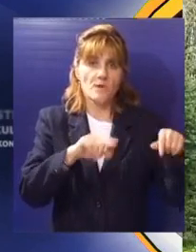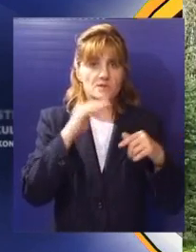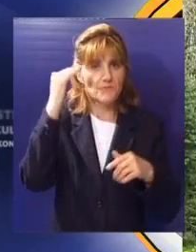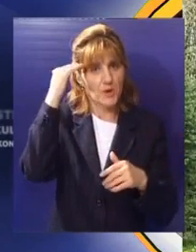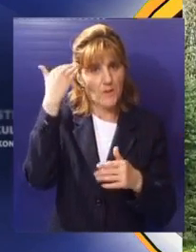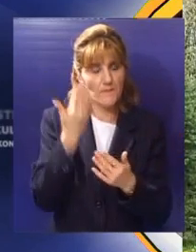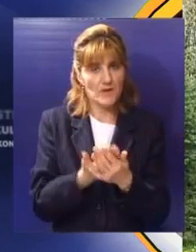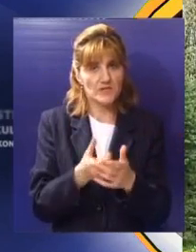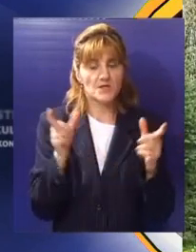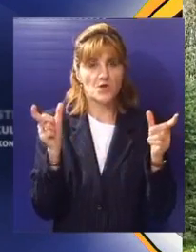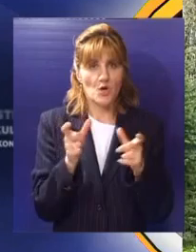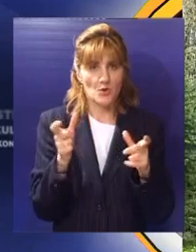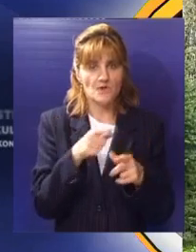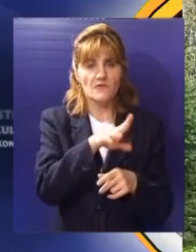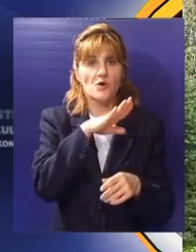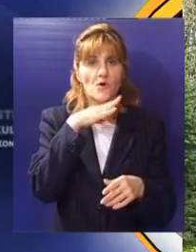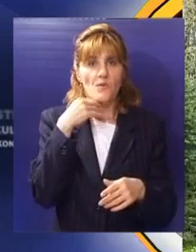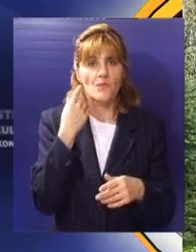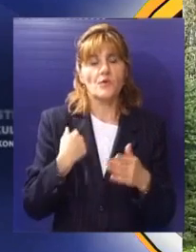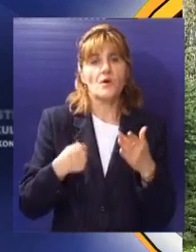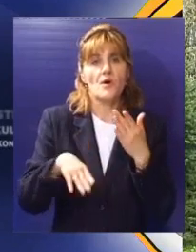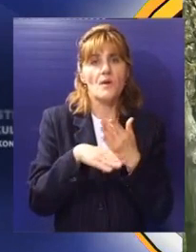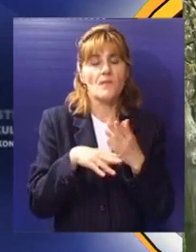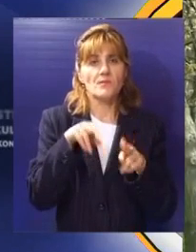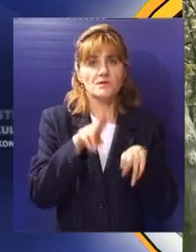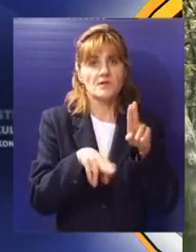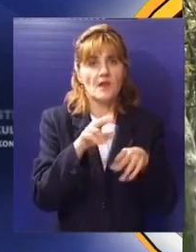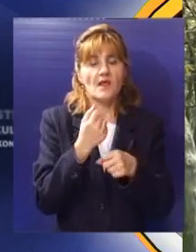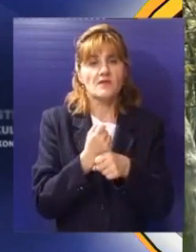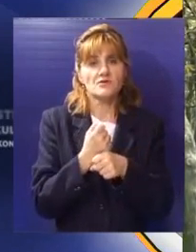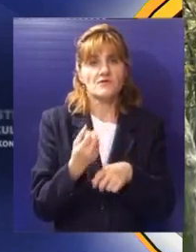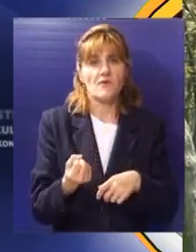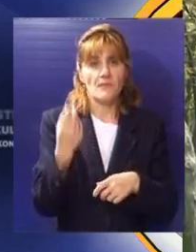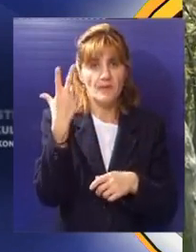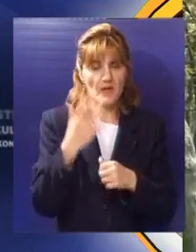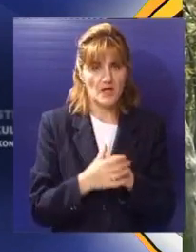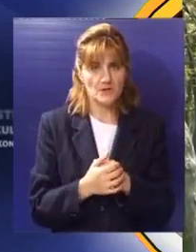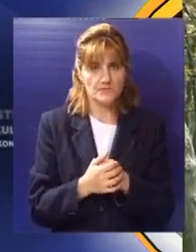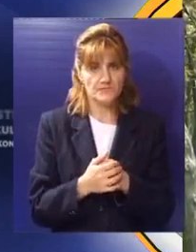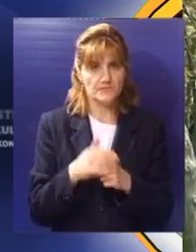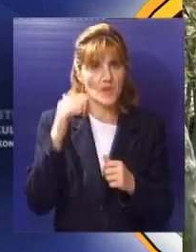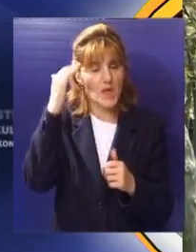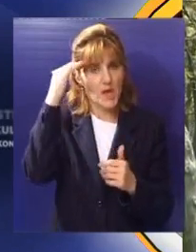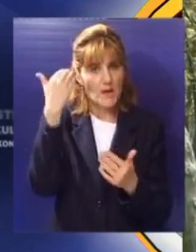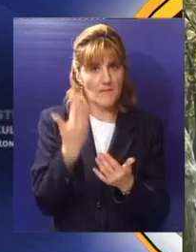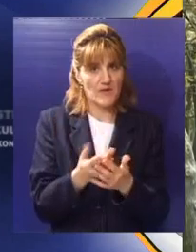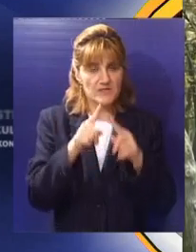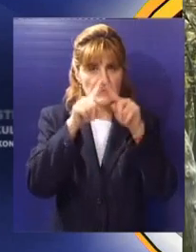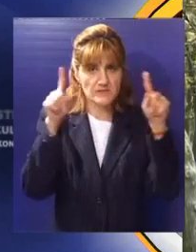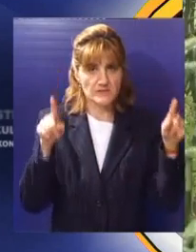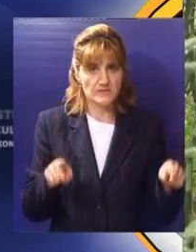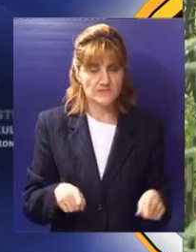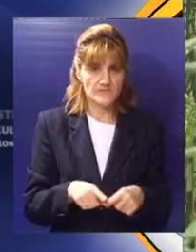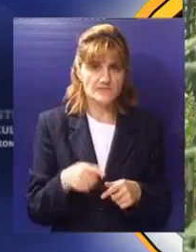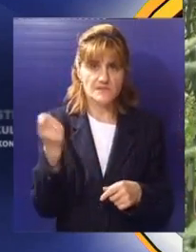društvu, pojedincu ili ustanovi za učinjeno dobro prirodi pod nazivom Maslinova grana. priznanje se sastoji od plakete